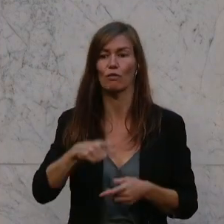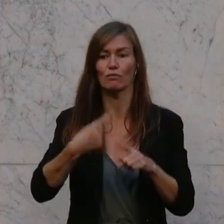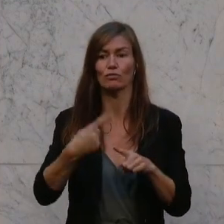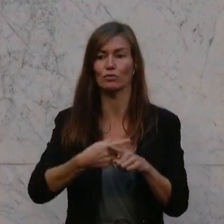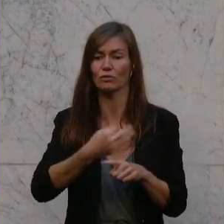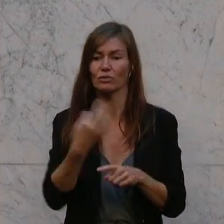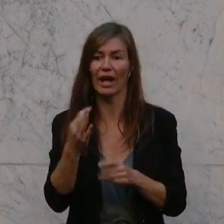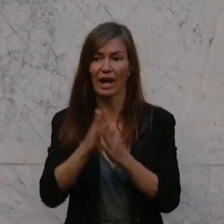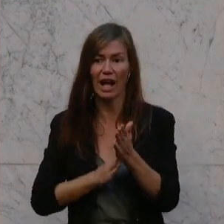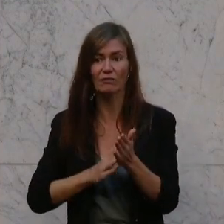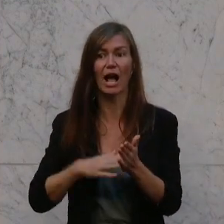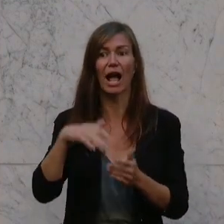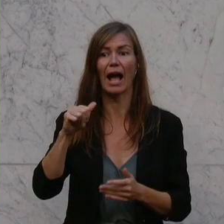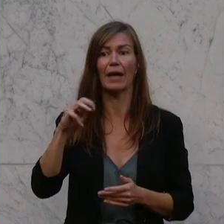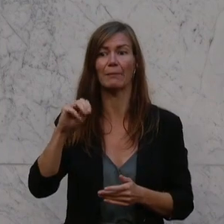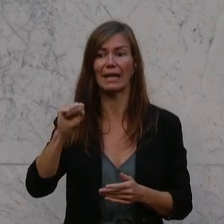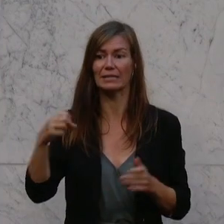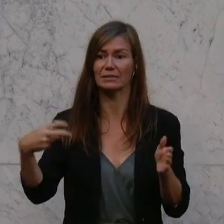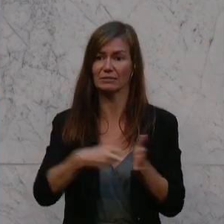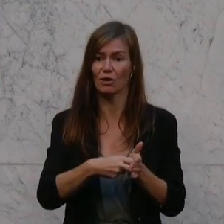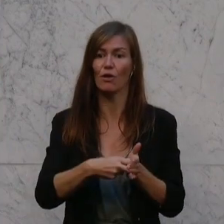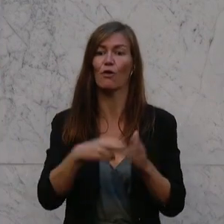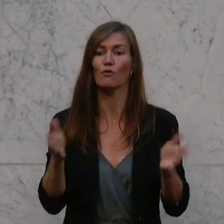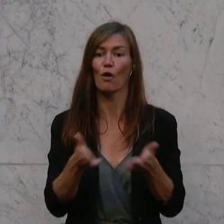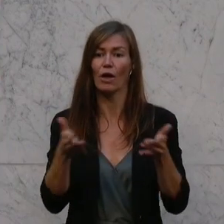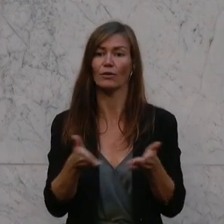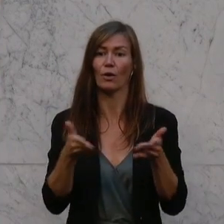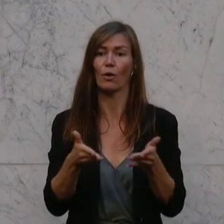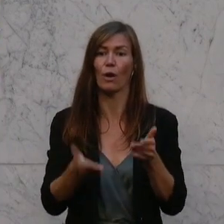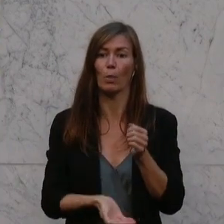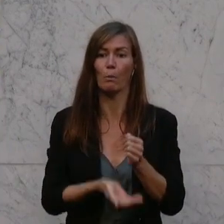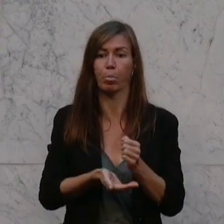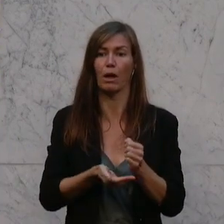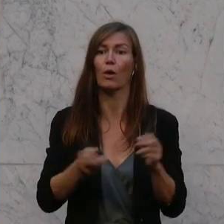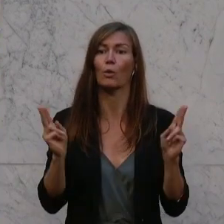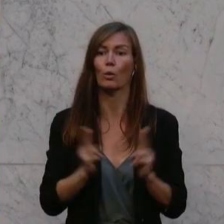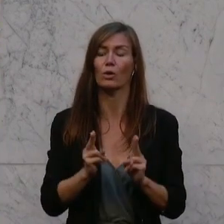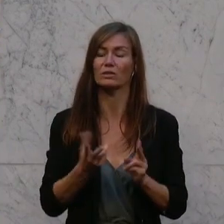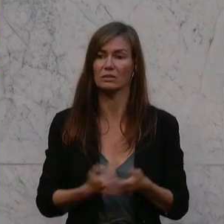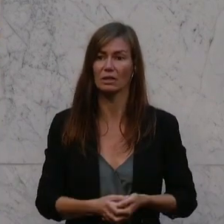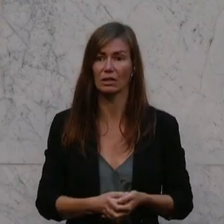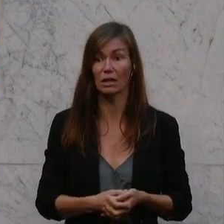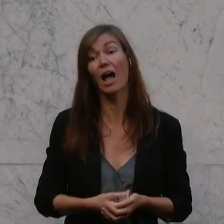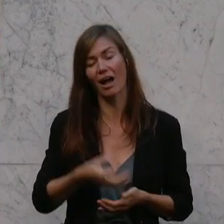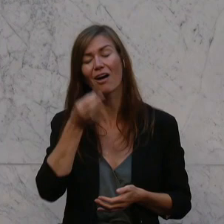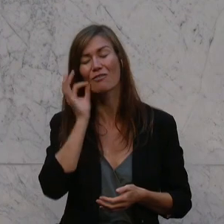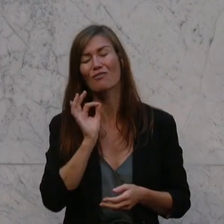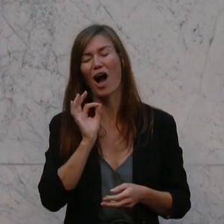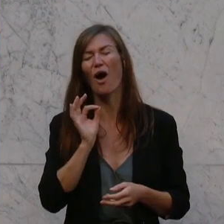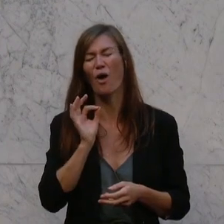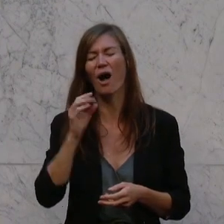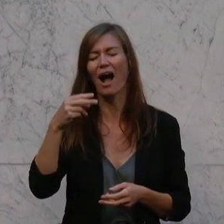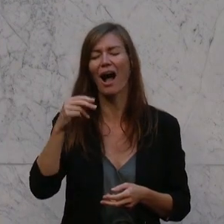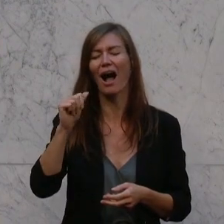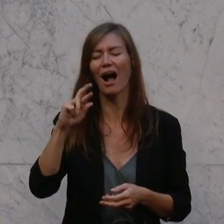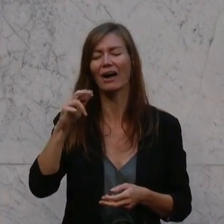den AMS-Förderungen. Und ich erinnere an die Sozialministerin Hartinger-Klein, die gemeint hat, für 150 Euro im Monat können wir leben. Also ihr seid